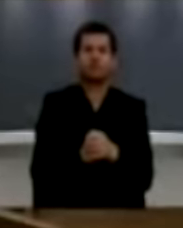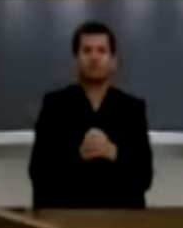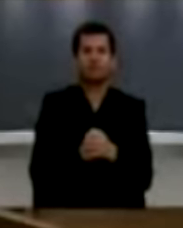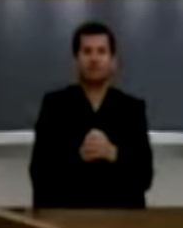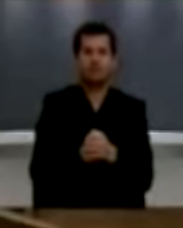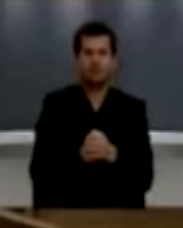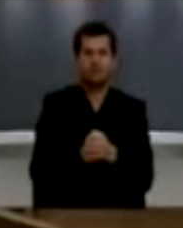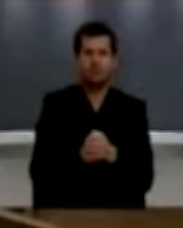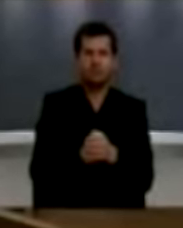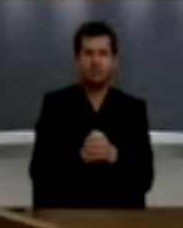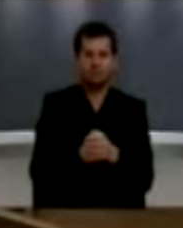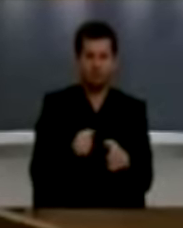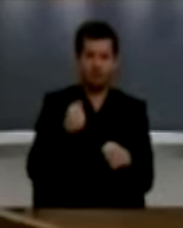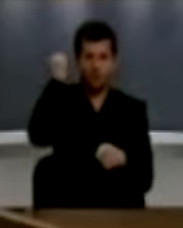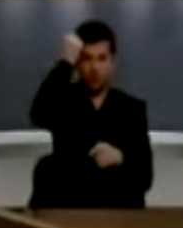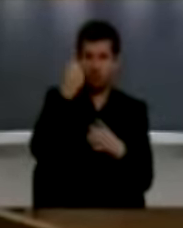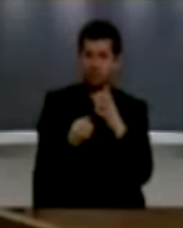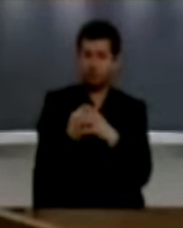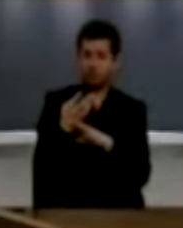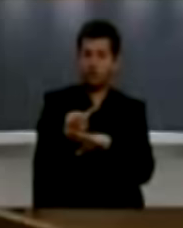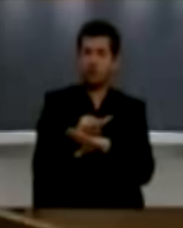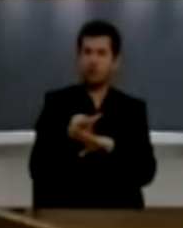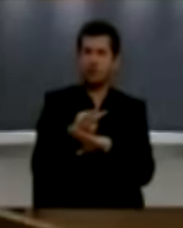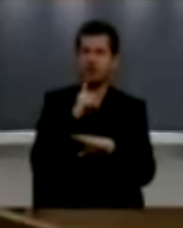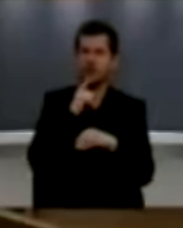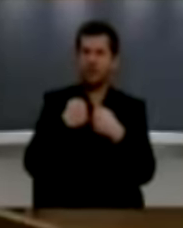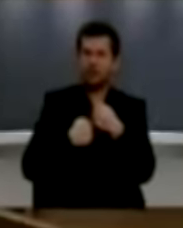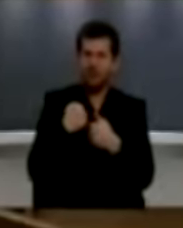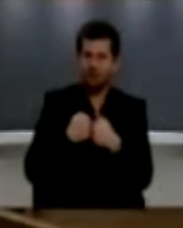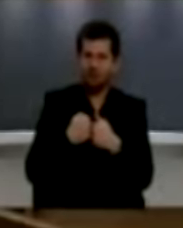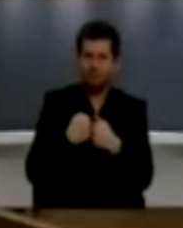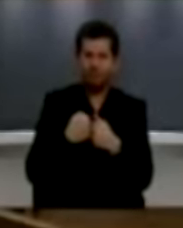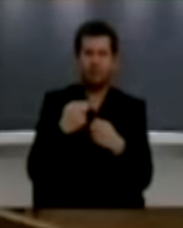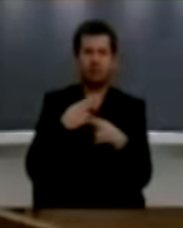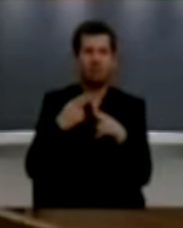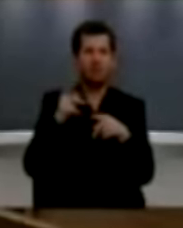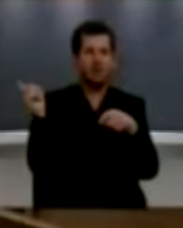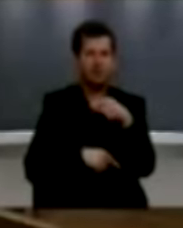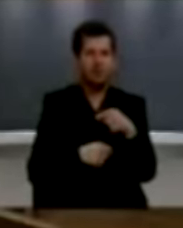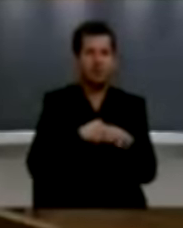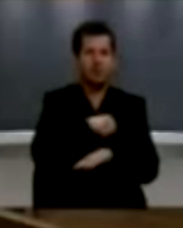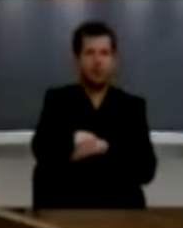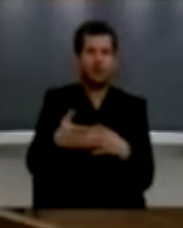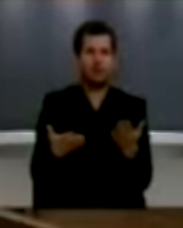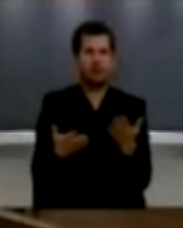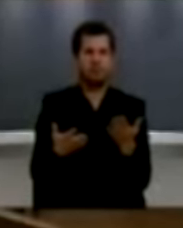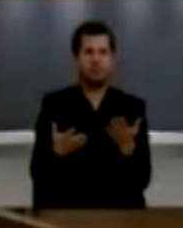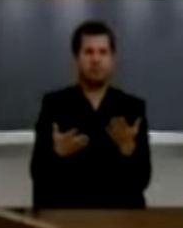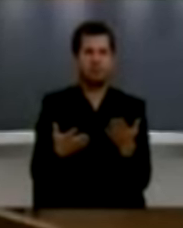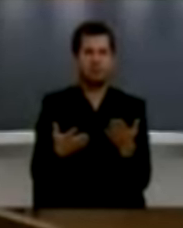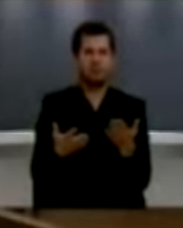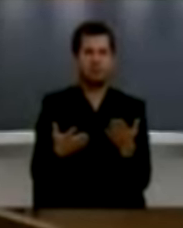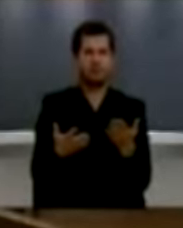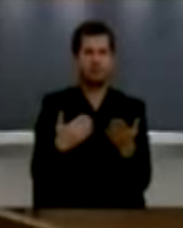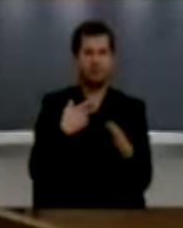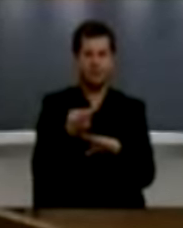Kosovën e bën shtetë krijes të me luan bikrim, spastrimet nik, përdhunime, bikrim të organizum, nabën